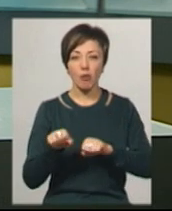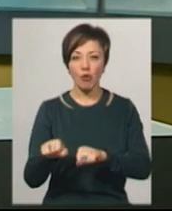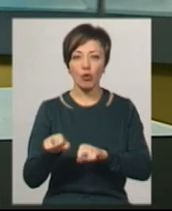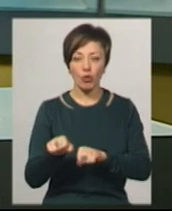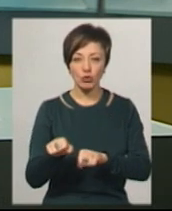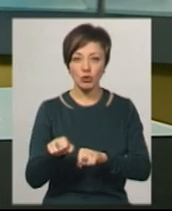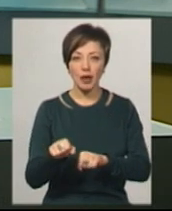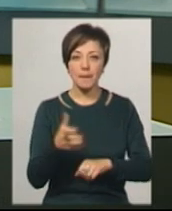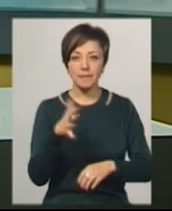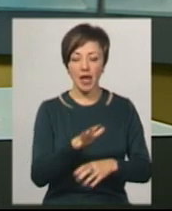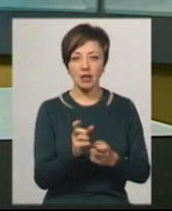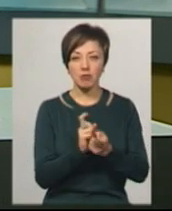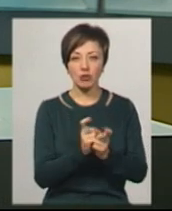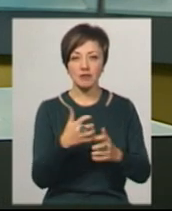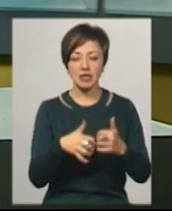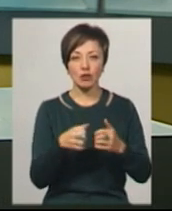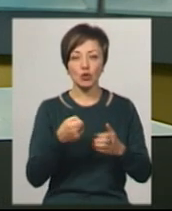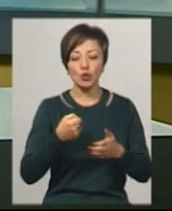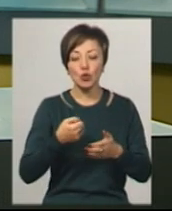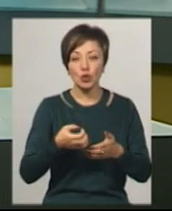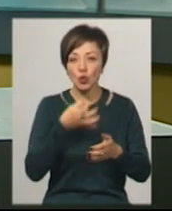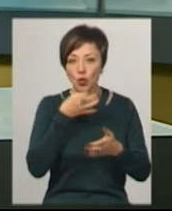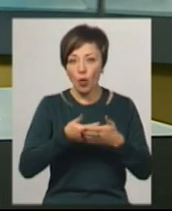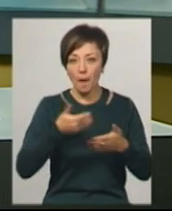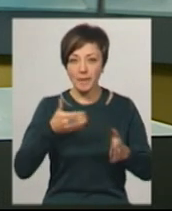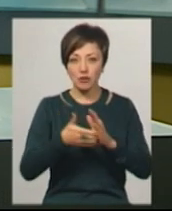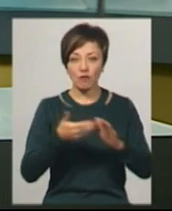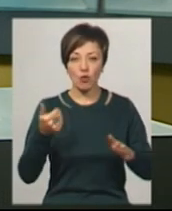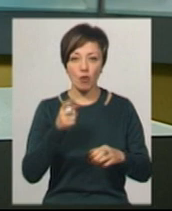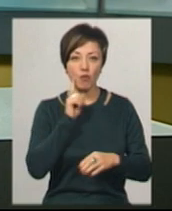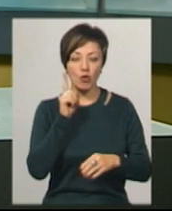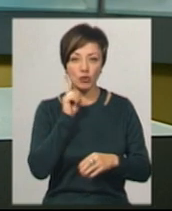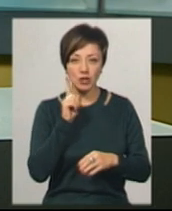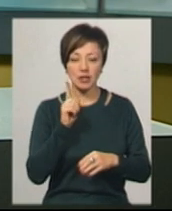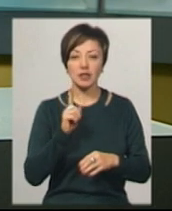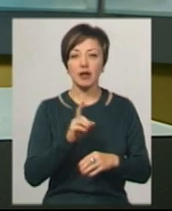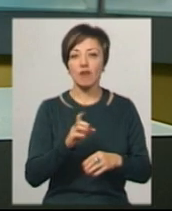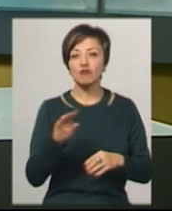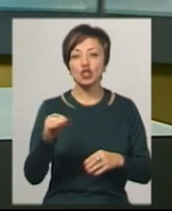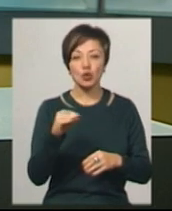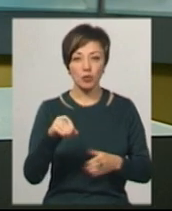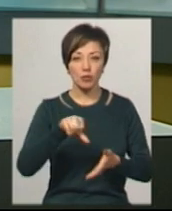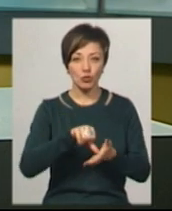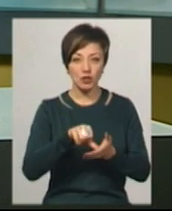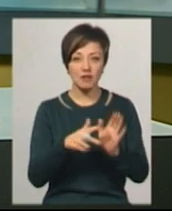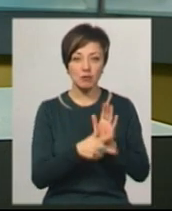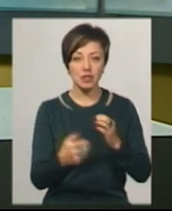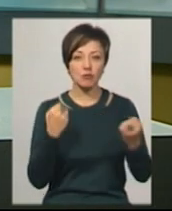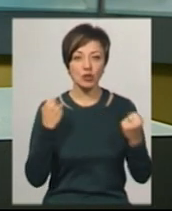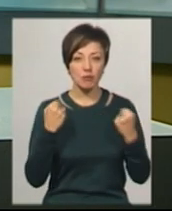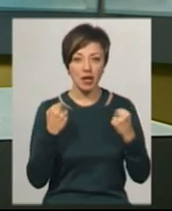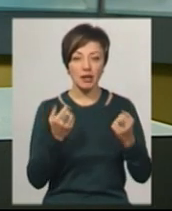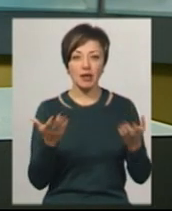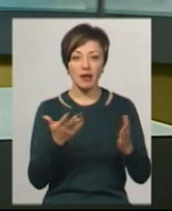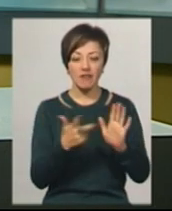прикладного п'ятиборства серед допрозивної молоді соколя та України у Житомирі. У змаганнях взяло участь 80 спортсменів, які